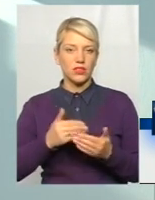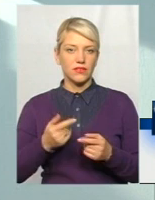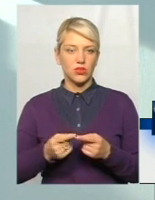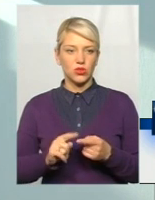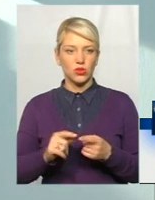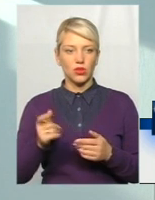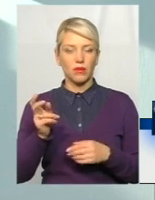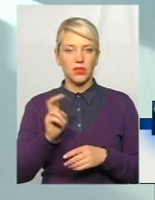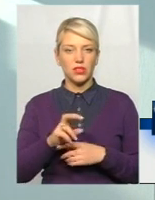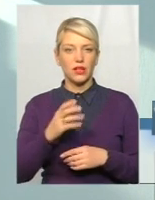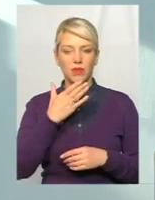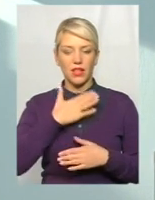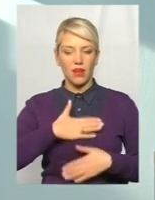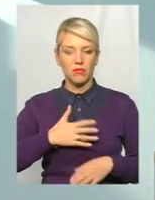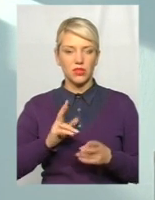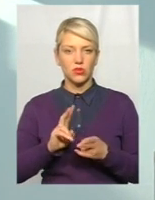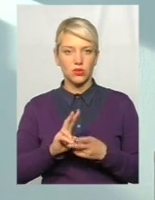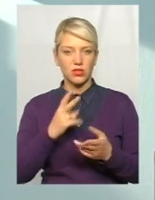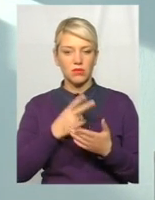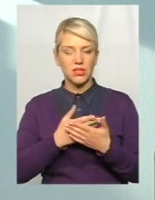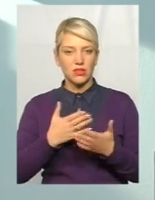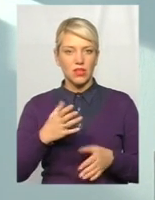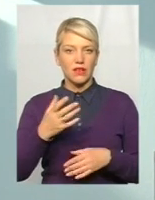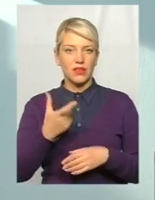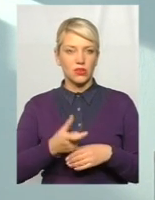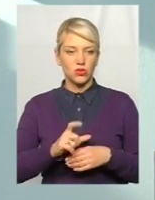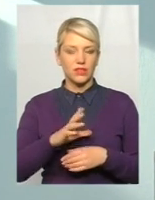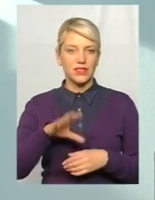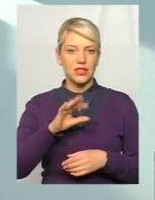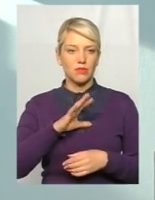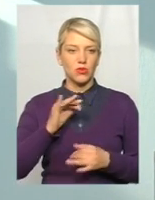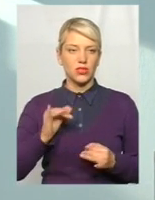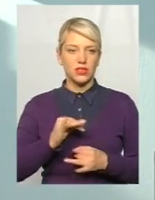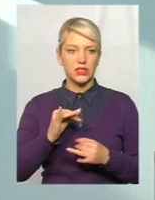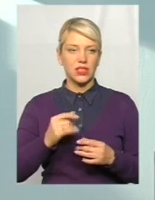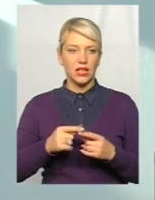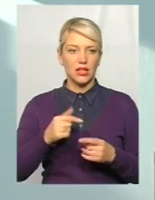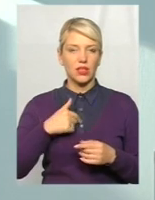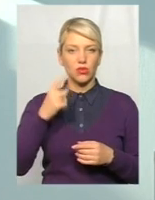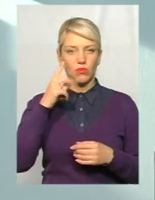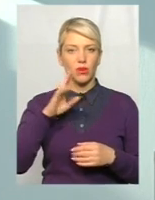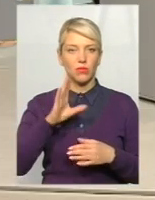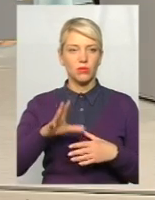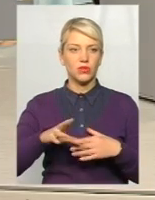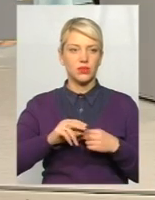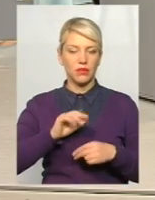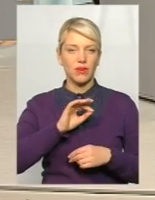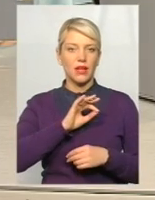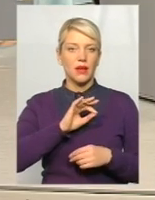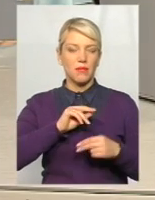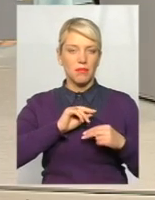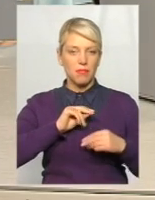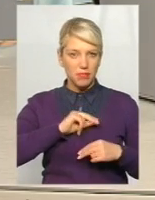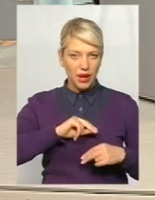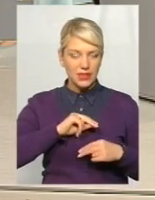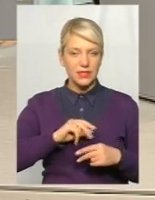Пройшла дуже приємна зустріч, презентувала всіх, були зацікавлені. Я думаю, що далі у нас буде дуже плідна співпраця. Тепер розкажіть нам все ж